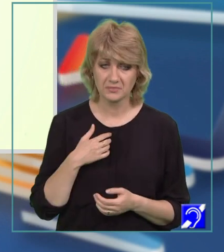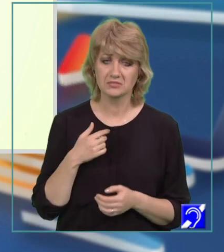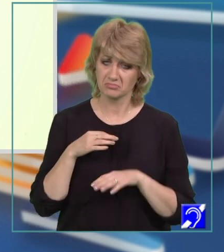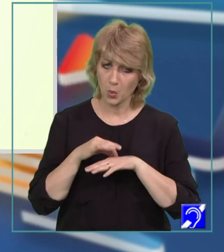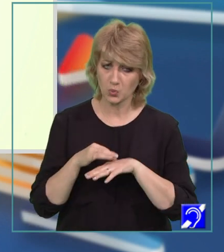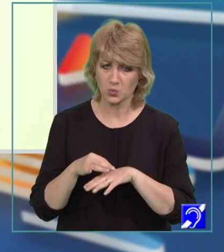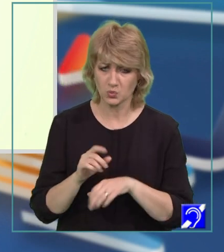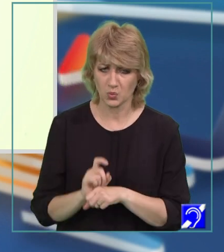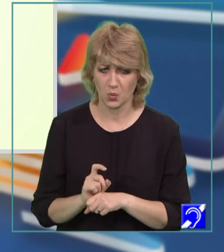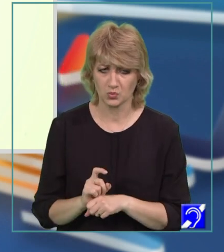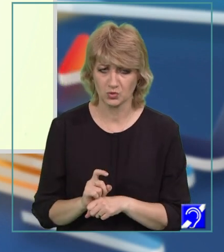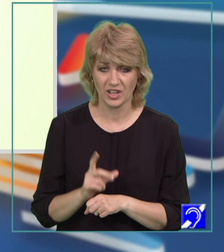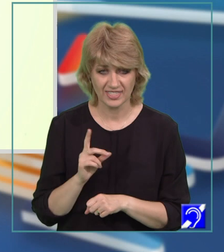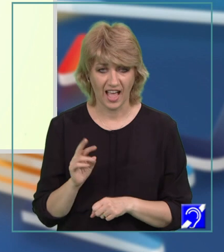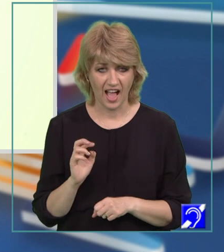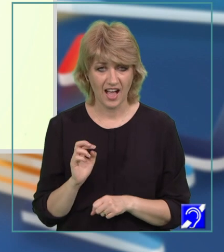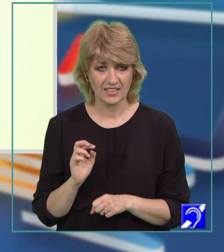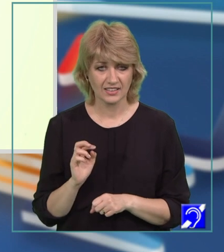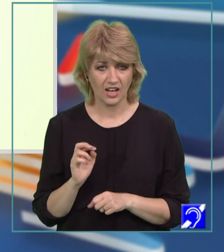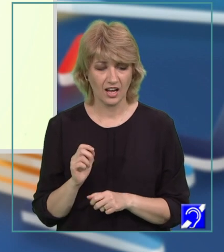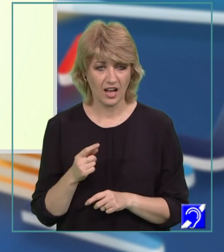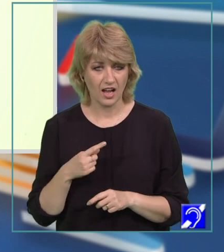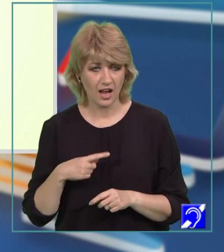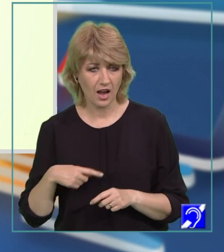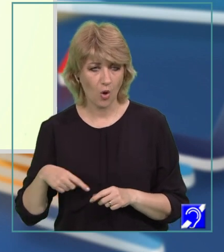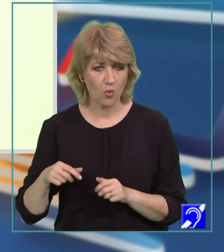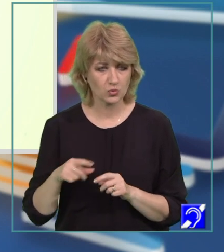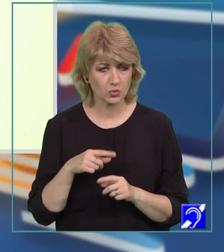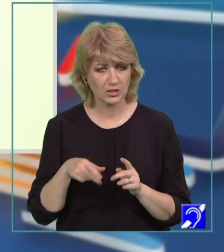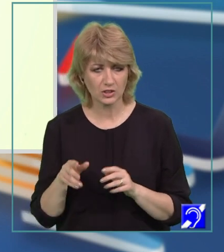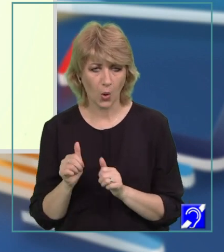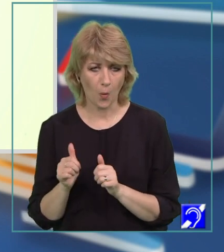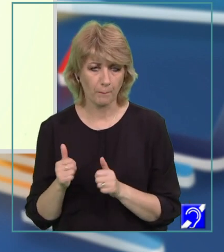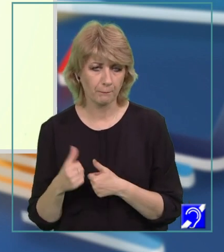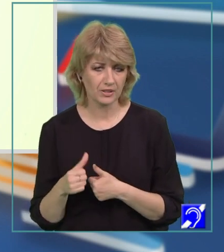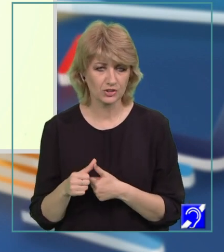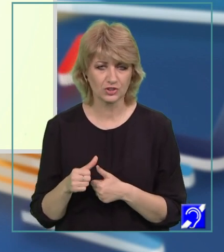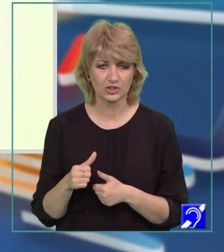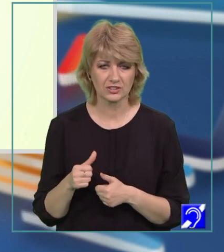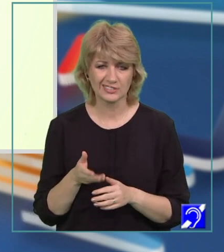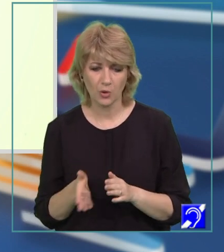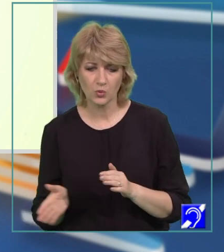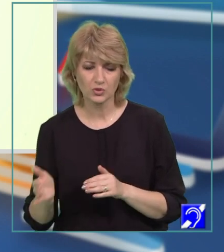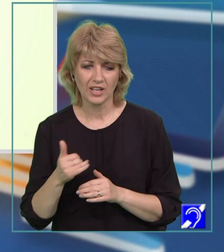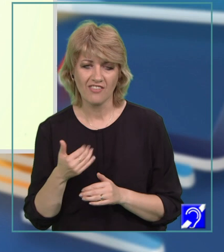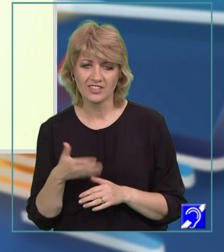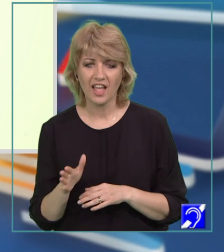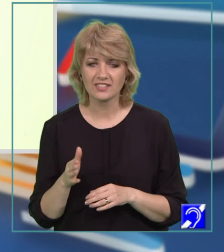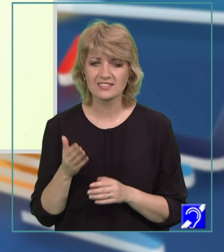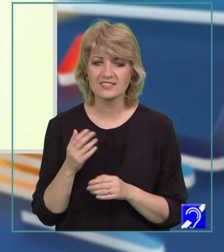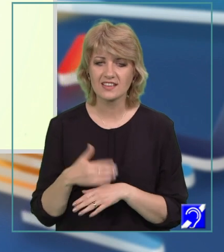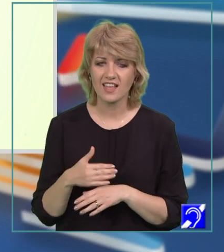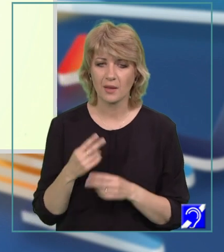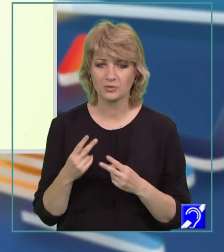întovărășit-o totuși, dar înconjurând, complici, fără multe explicații, strada principală. Apoi, după ce